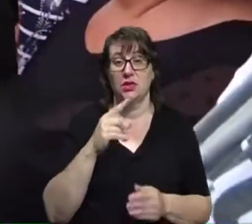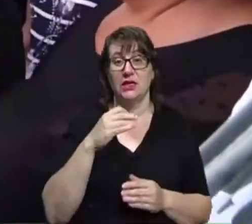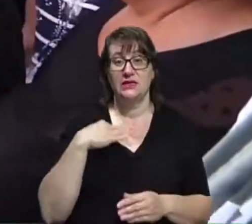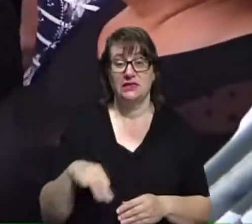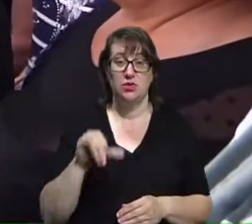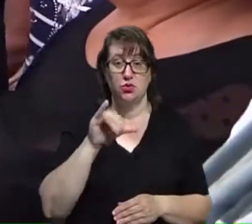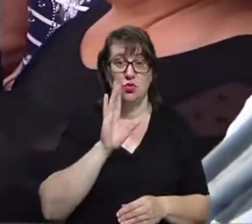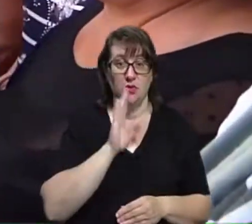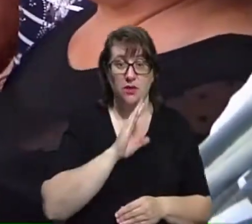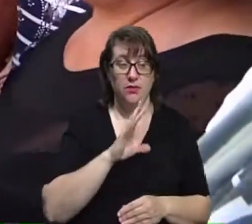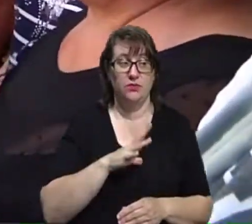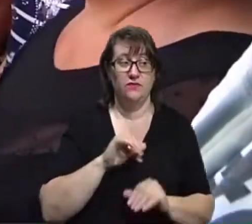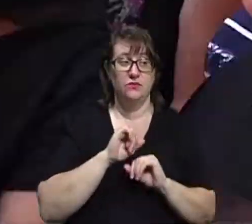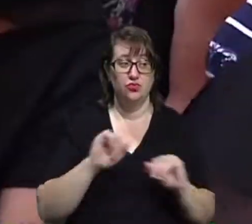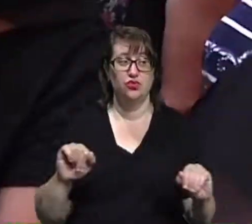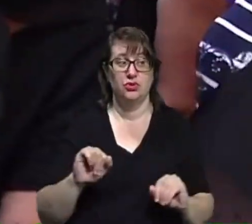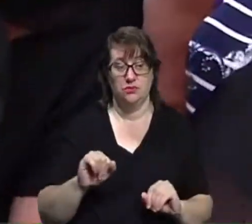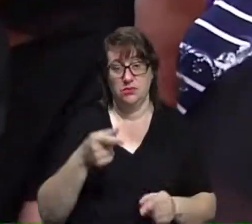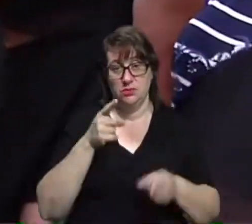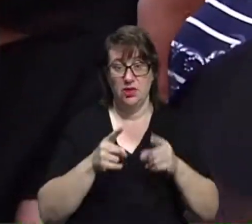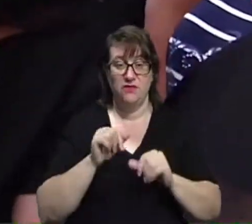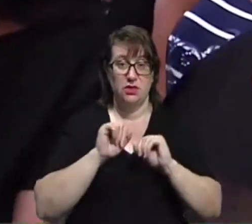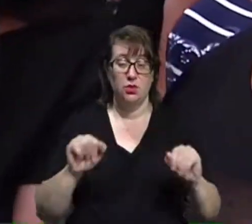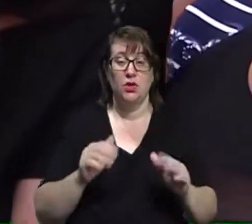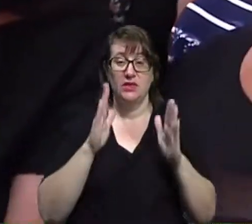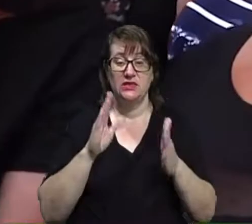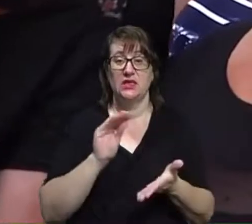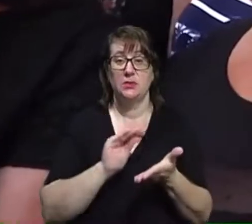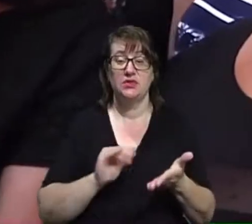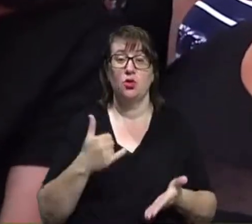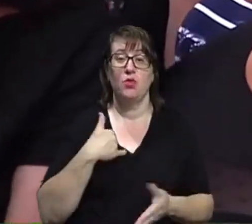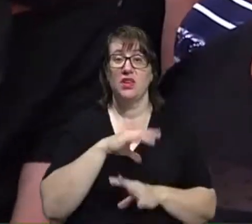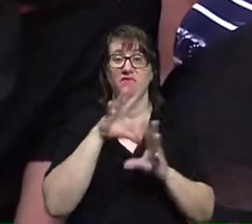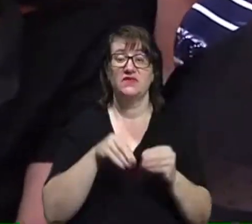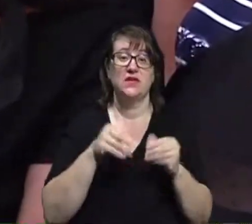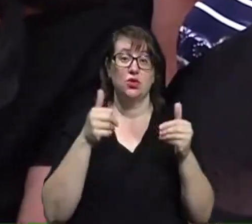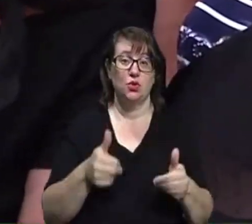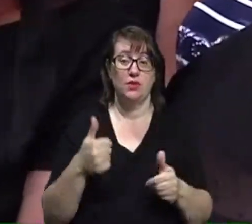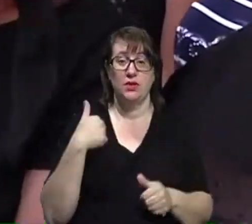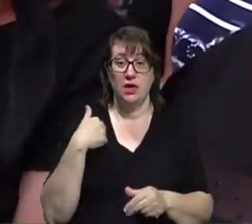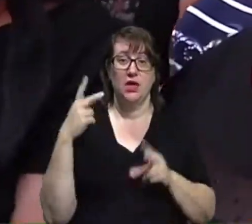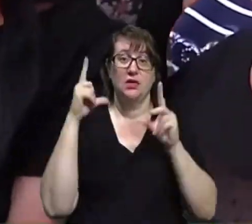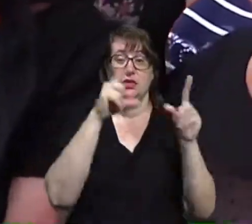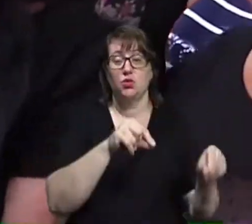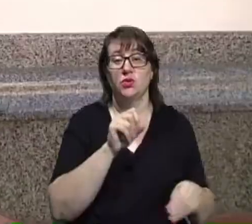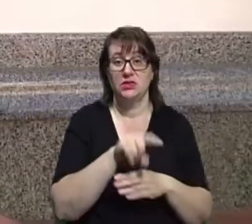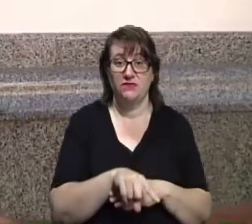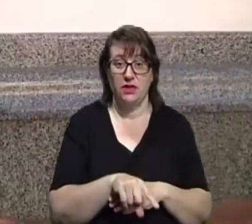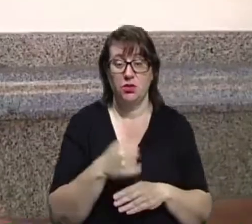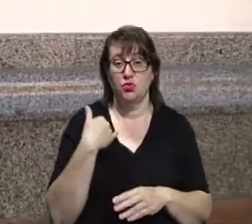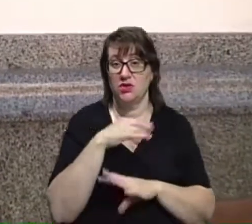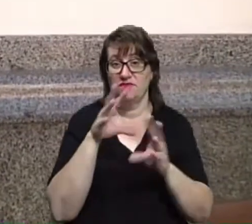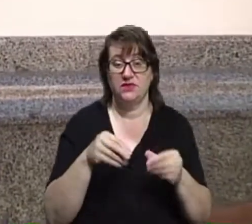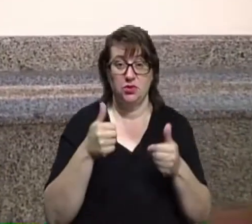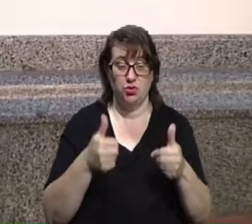«Хоробрим, мужнім, справжнім героєм. Він тільки написав, в мене все добре, я їду на задачу, в нас все добре». «Влад